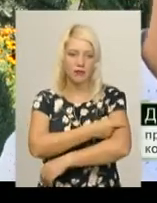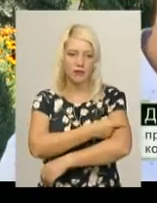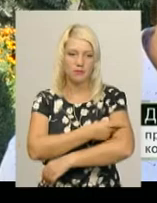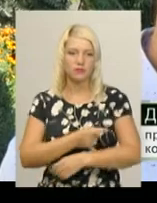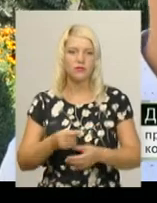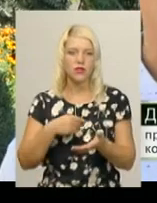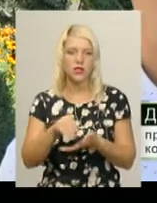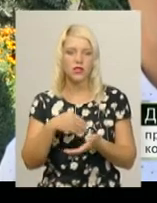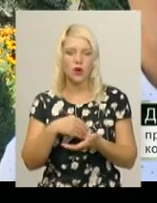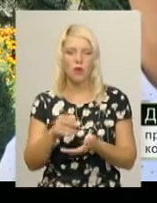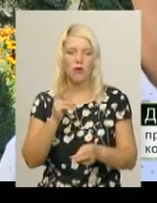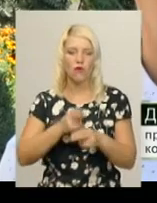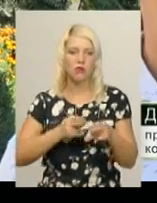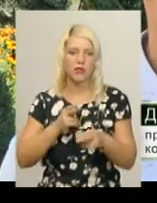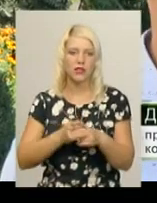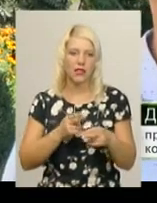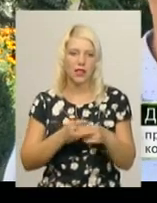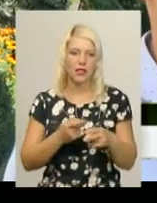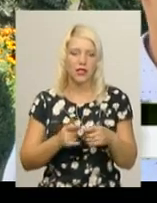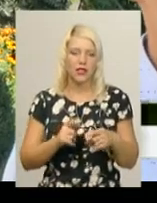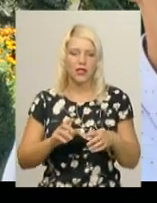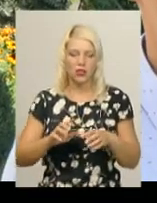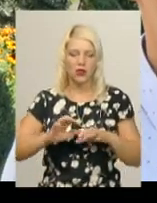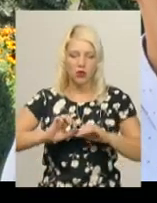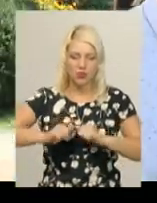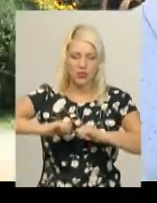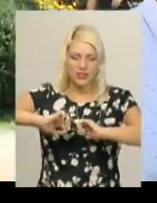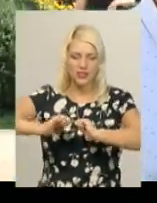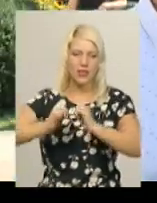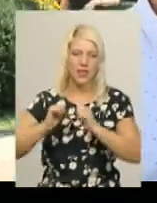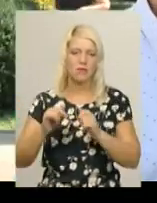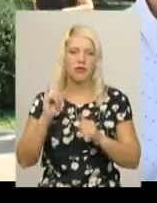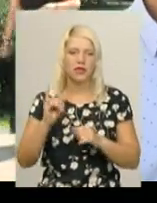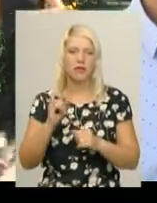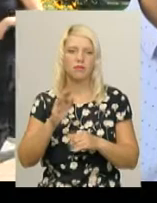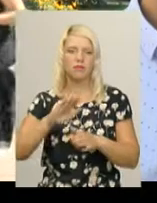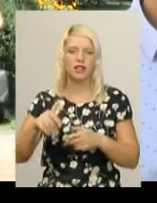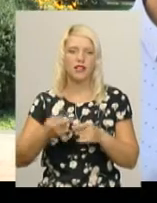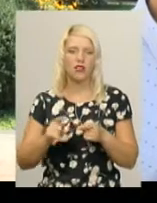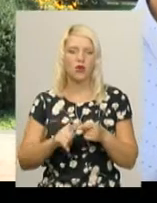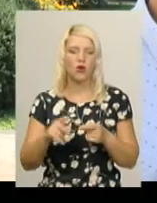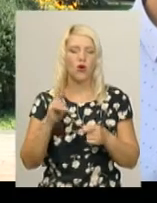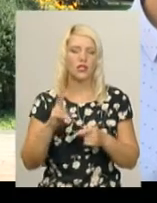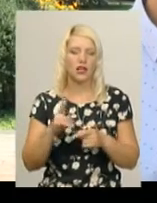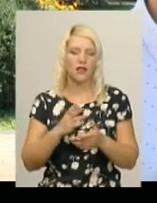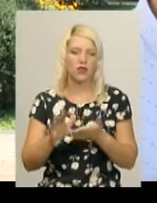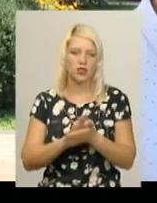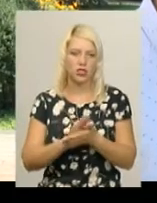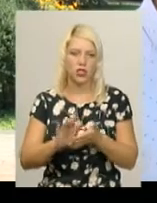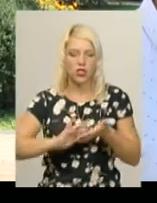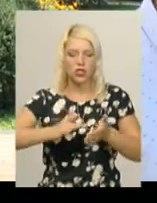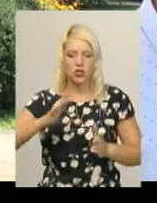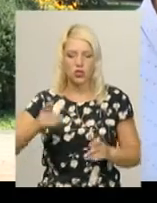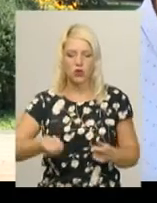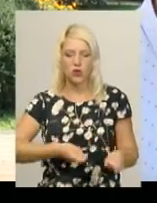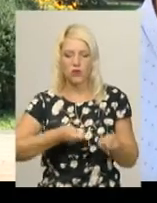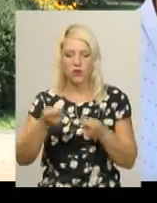Закуповуємо метал, гнемо його, щоб було менше зварених швів. Після того, як контейнер почищений, саме скло відвозиться на